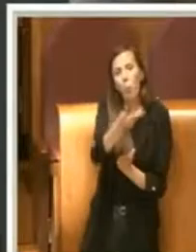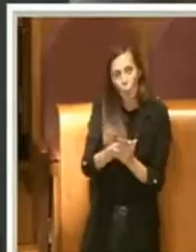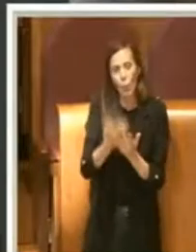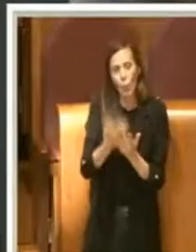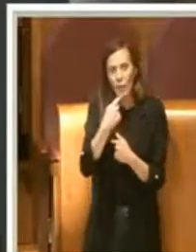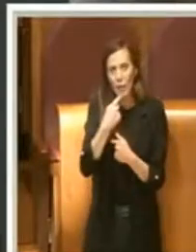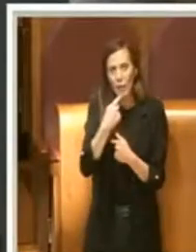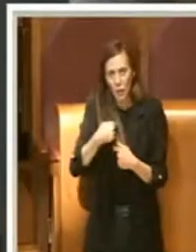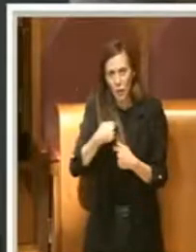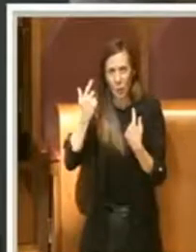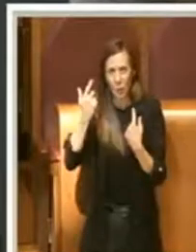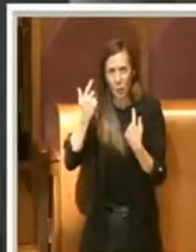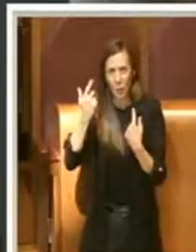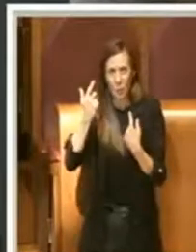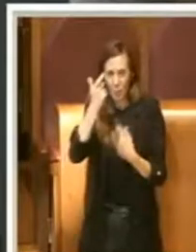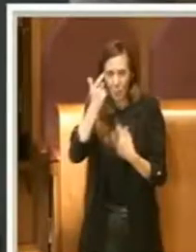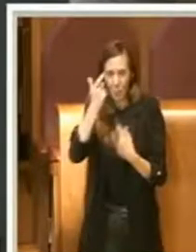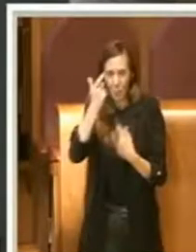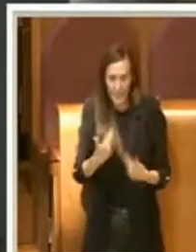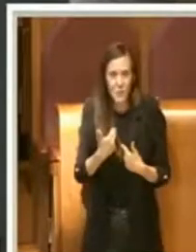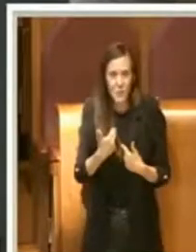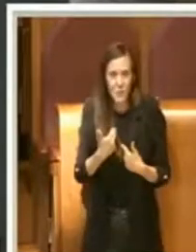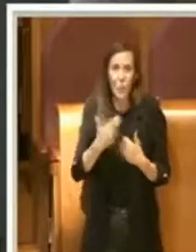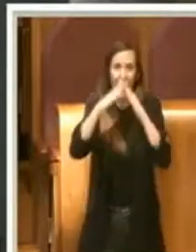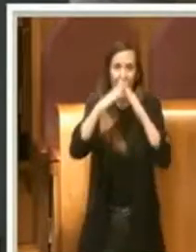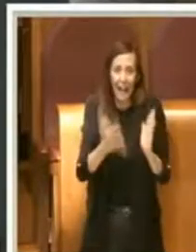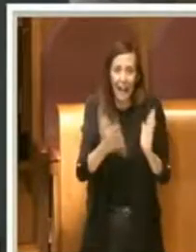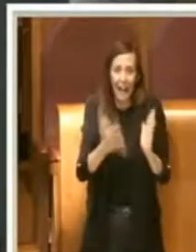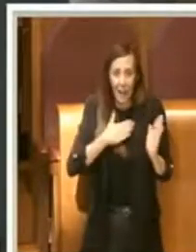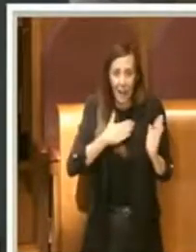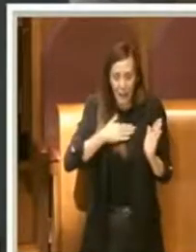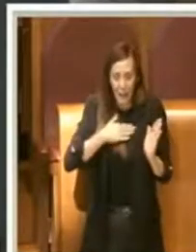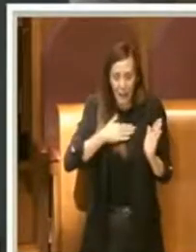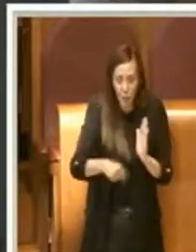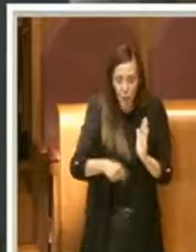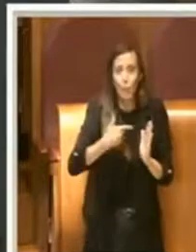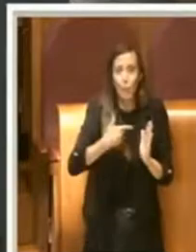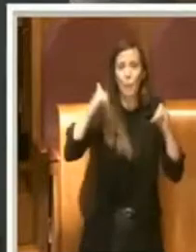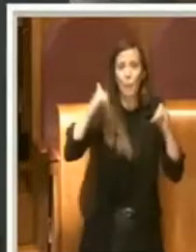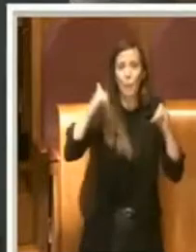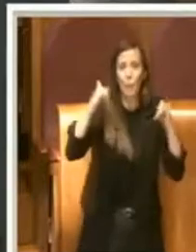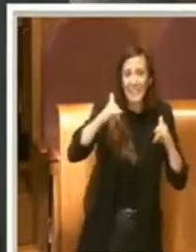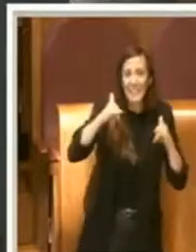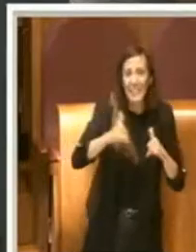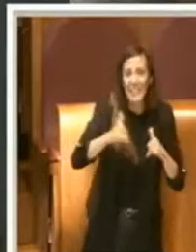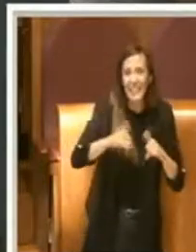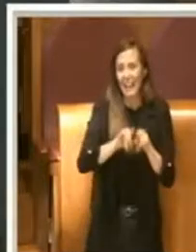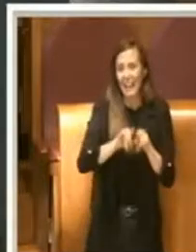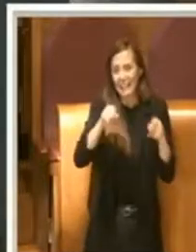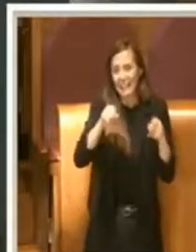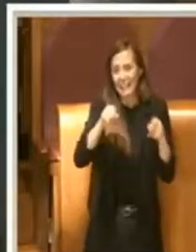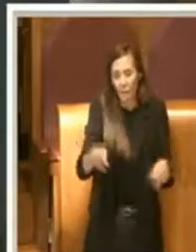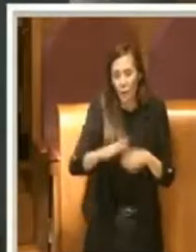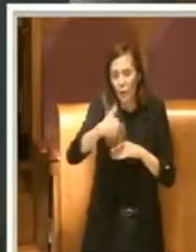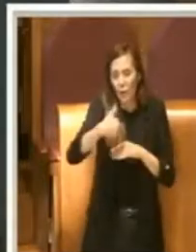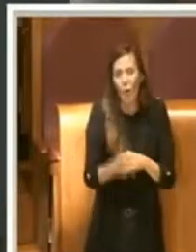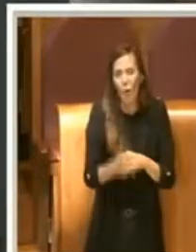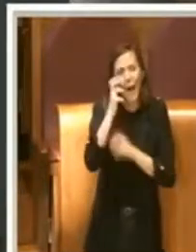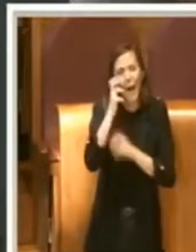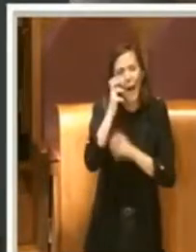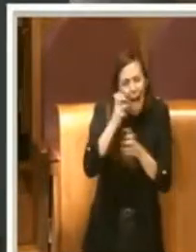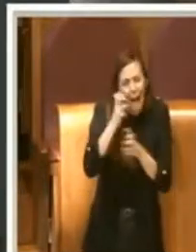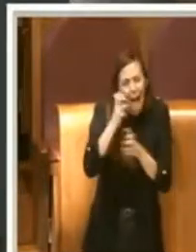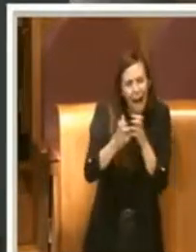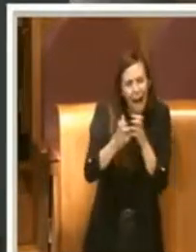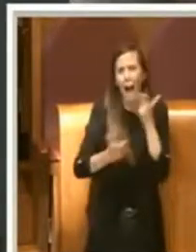poi sono una persona che vive problemi, lo dico sempre, sotto casa ho una pizzeria con dei tavolini, anche talvolta rumorosi, ma dico sempre, è meglio avere dei